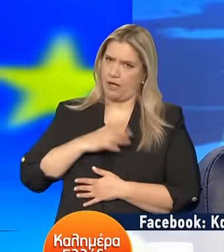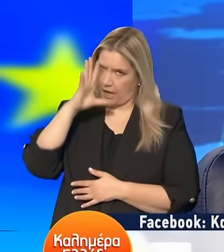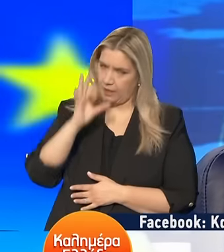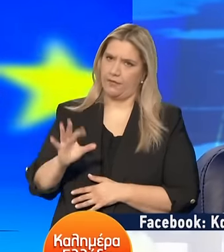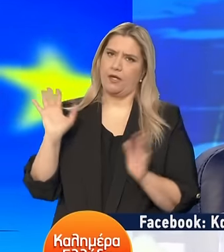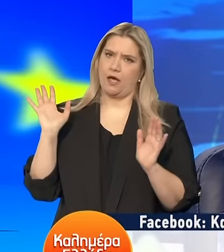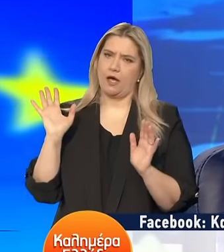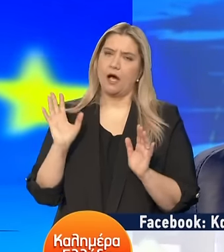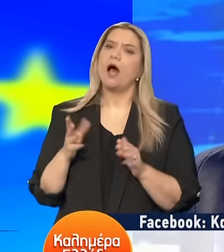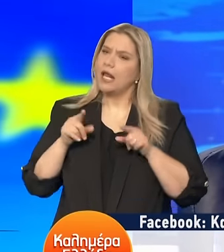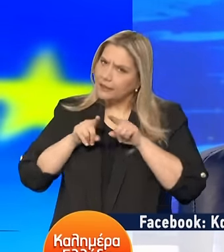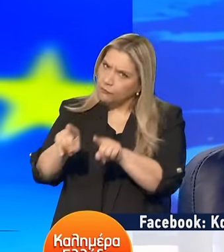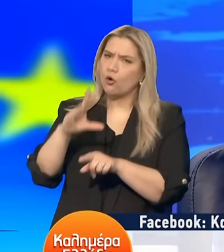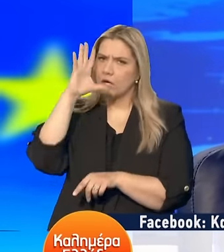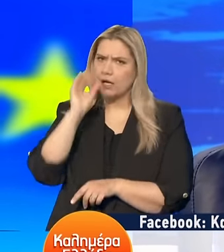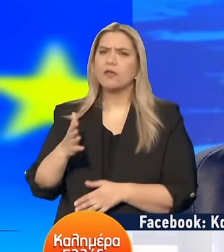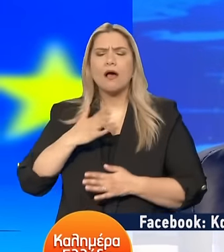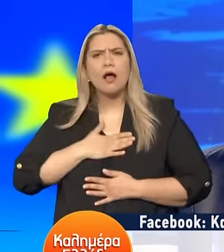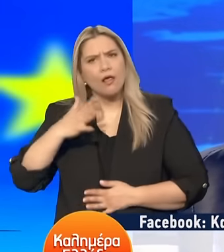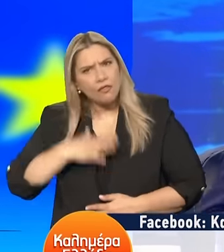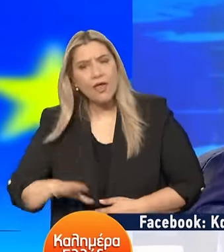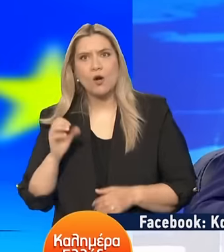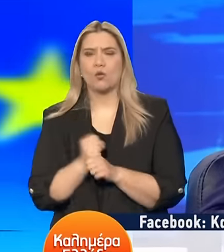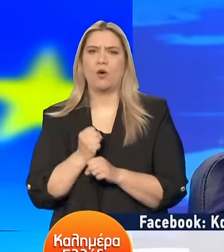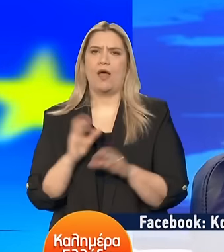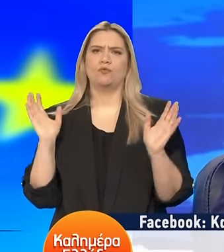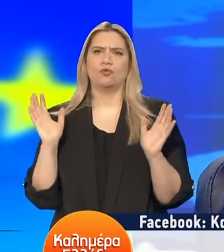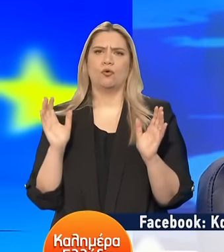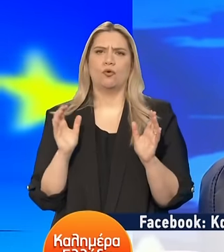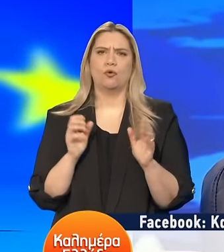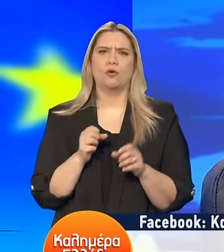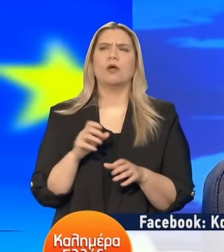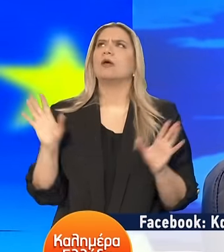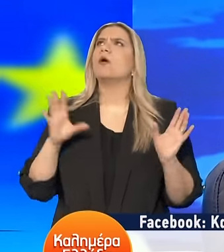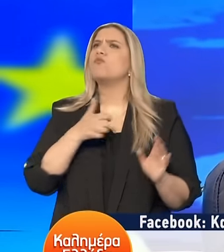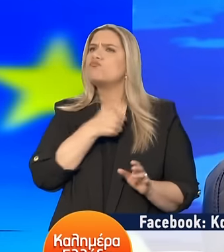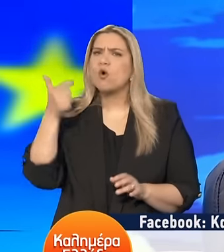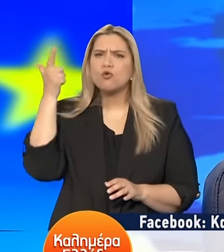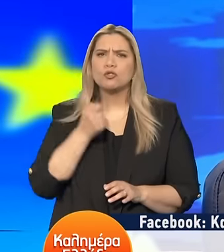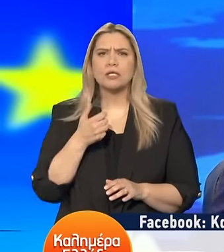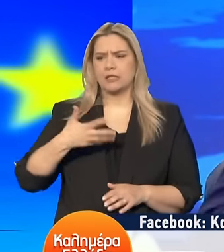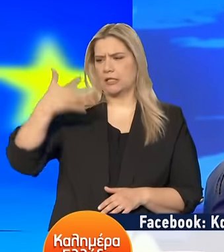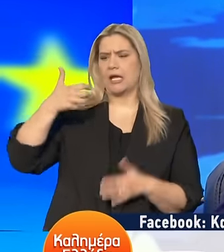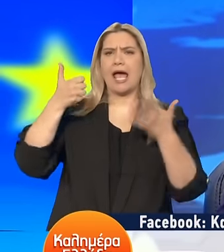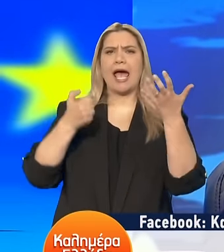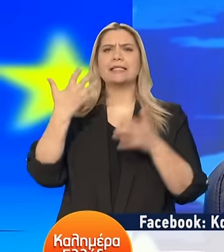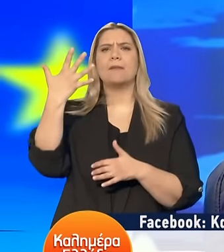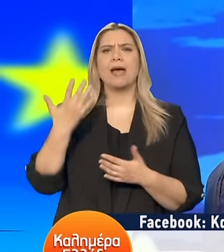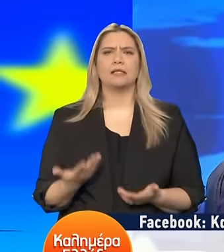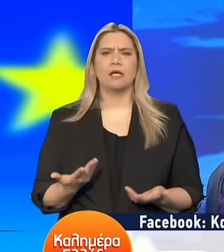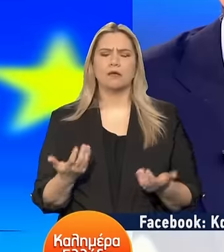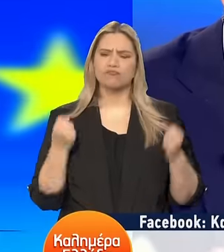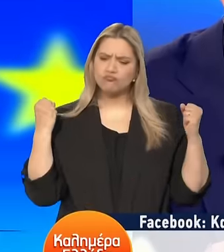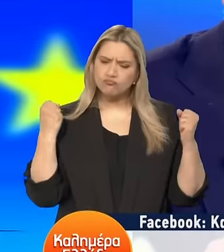Εξίσου αλήθεια όμως είναι ότι υπάρχουν και πολλοί που λένε Εγώ θέλω να δουλεύω Δεν θέλω να βγω στη σύνταξη Είμαι 65 χρονών, αισθάνομαι νέος Αισθάνομαι